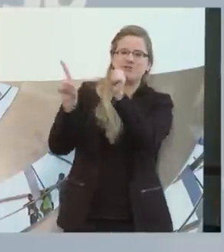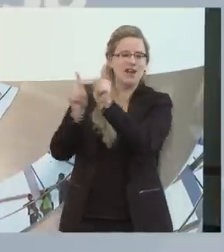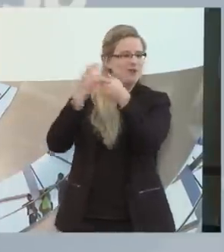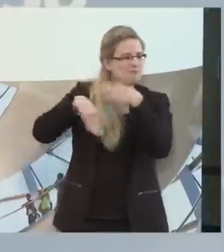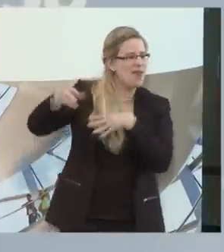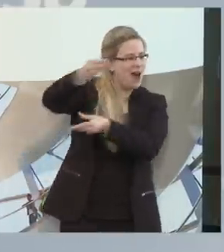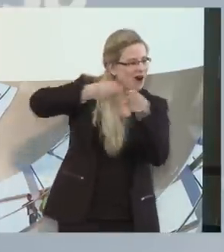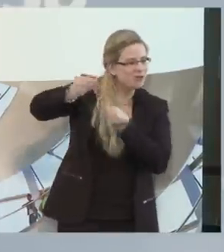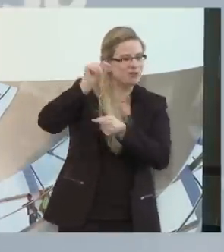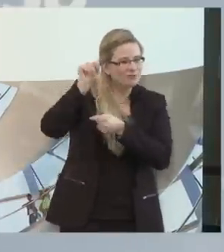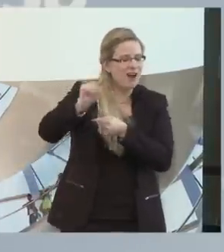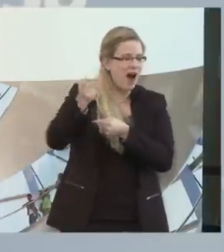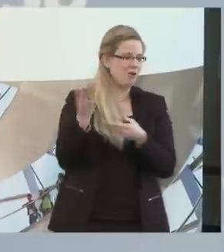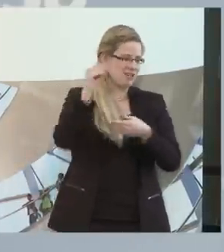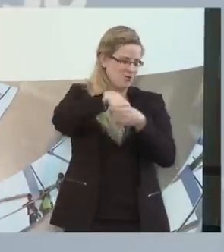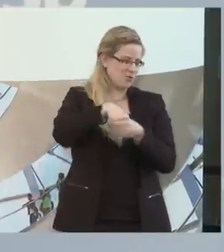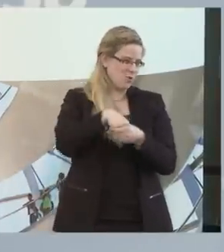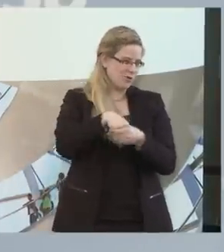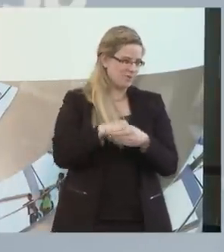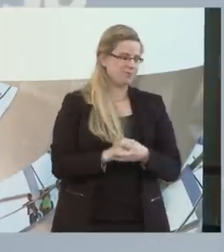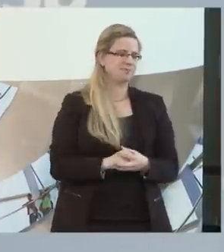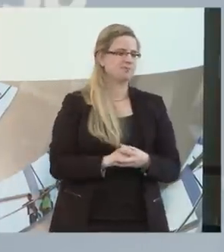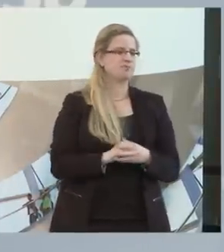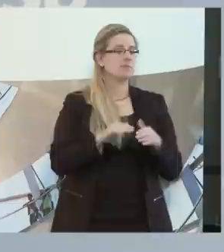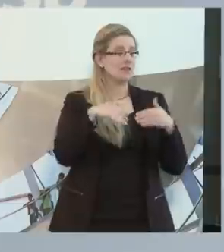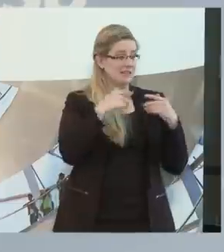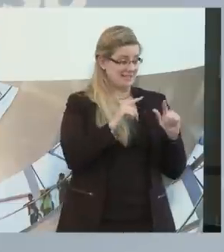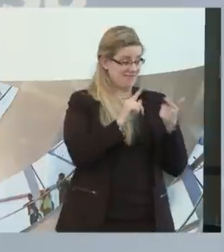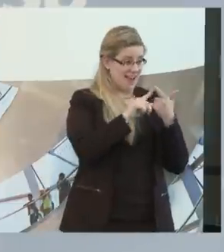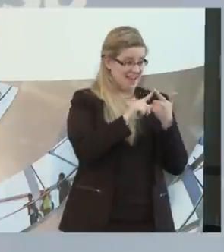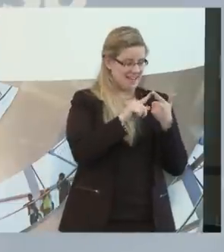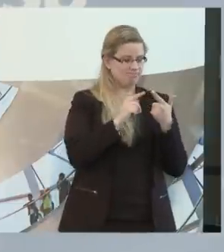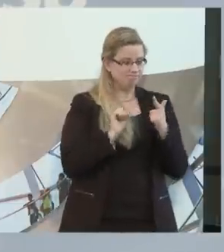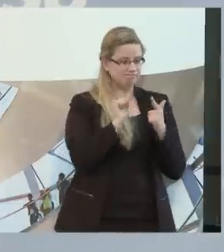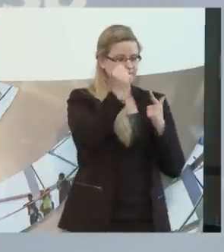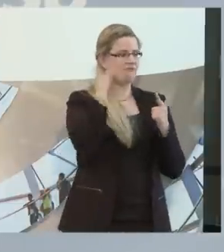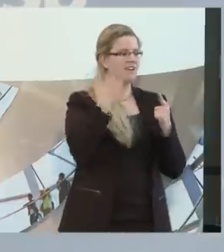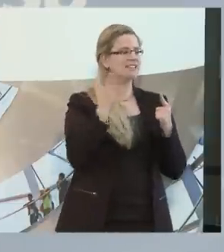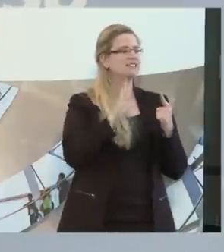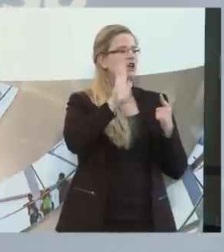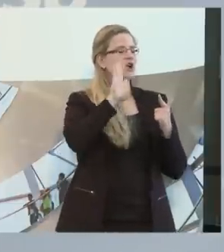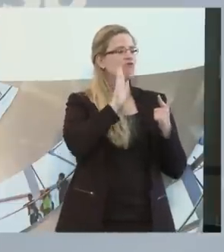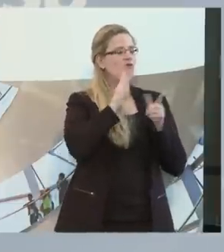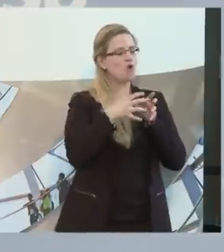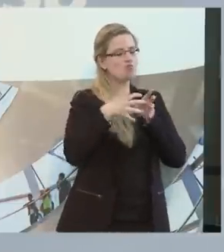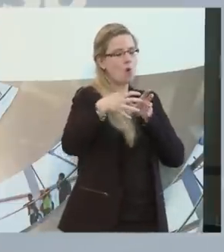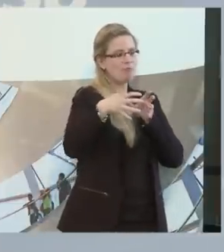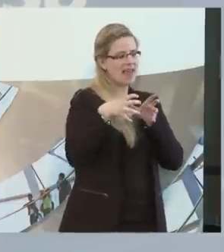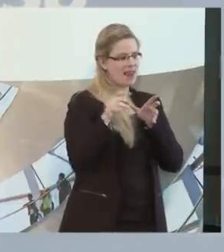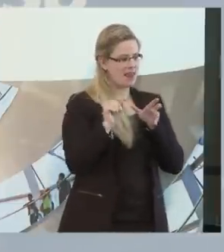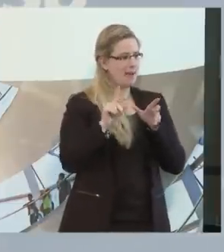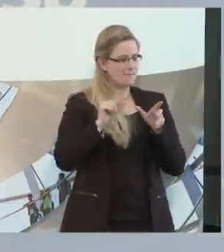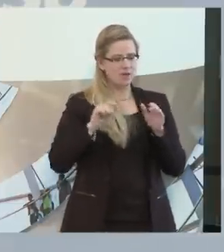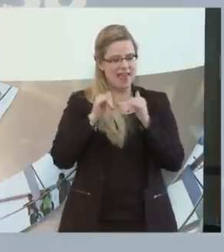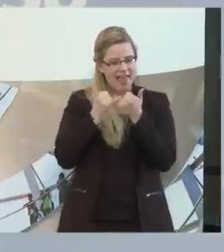Inklusion stattfinden. Dann haben wir ein Wohnmobil gegründet. Da kommen Eltern mit ihren jungen Menschen